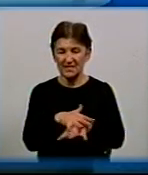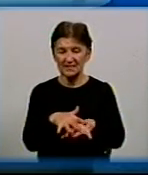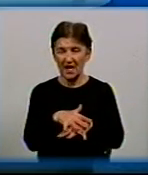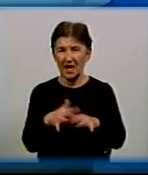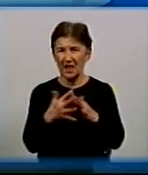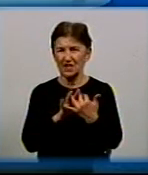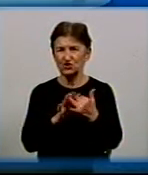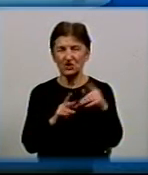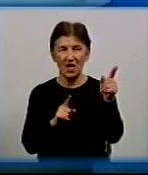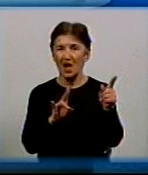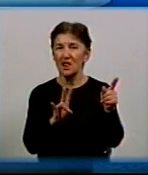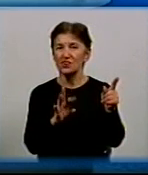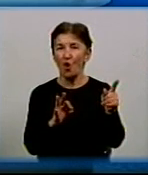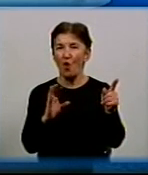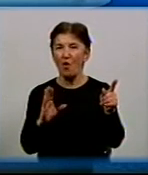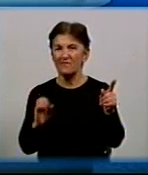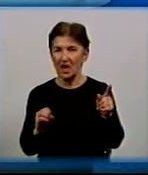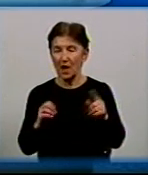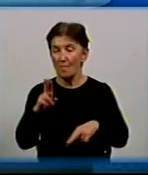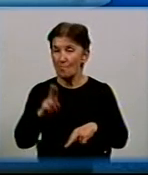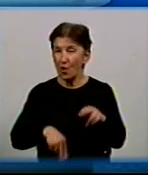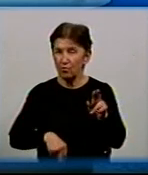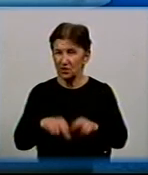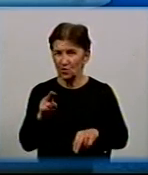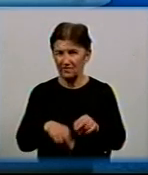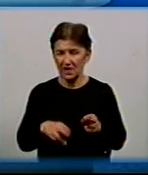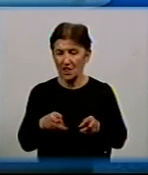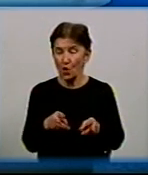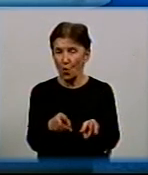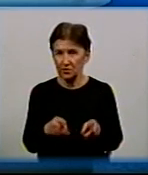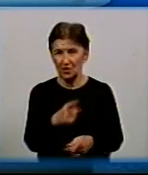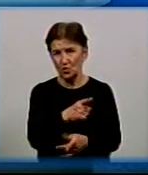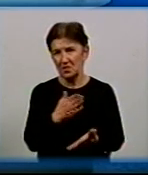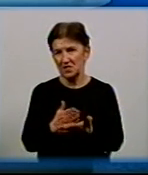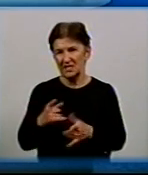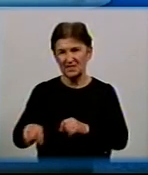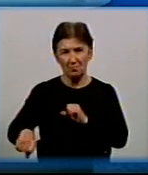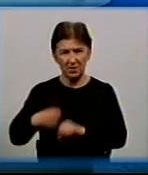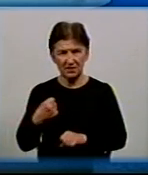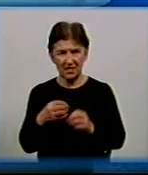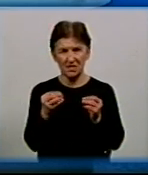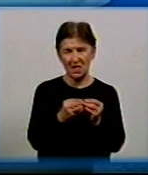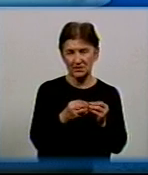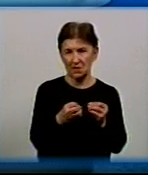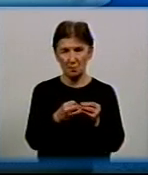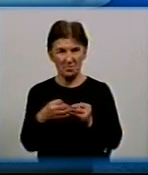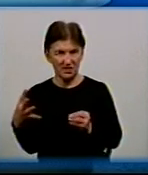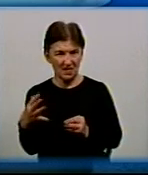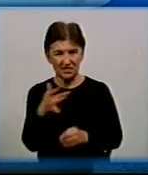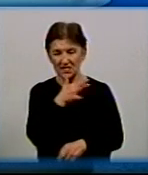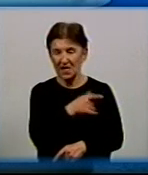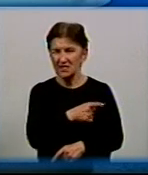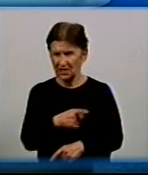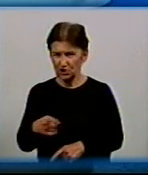побудували малу котельню, велику потушили, вона мала збитки 10-15 мільйонів. За сезон? Так,